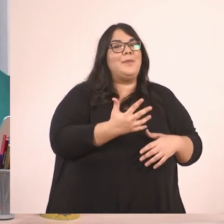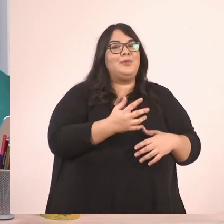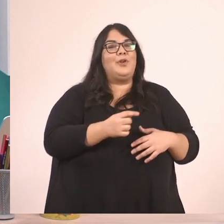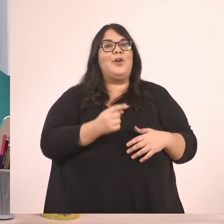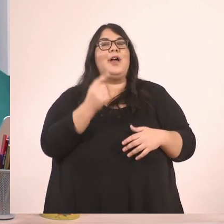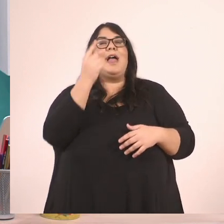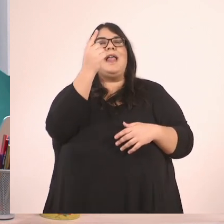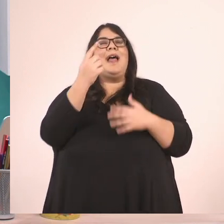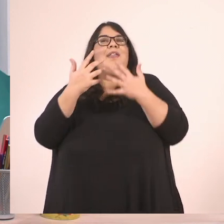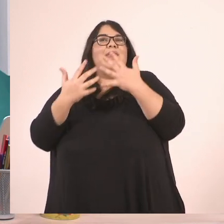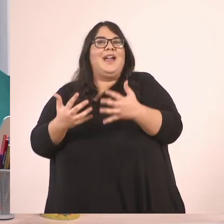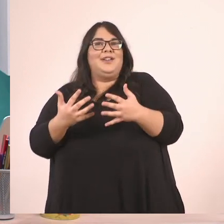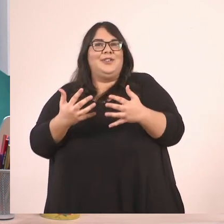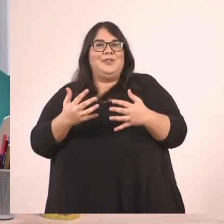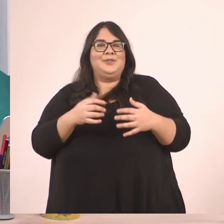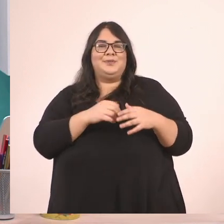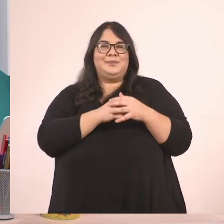το 1 δέκατο.